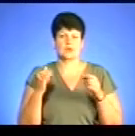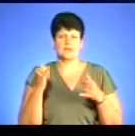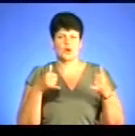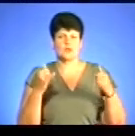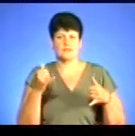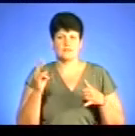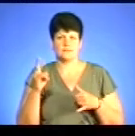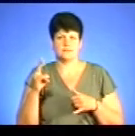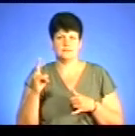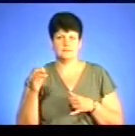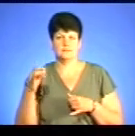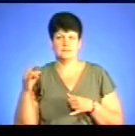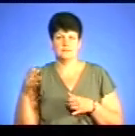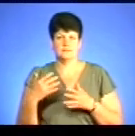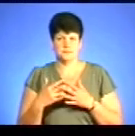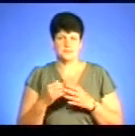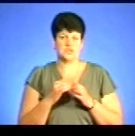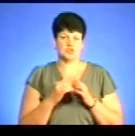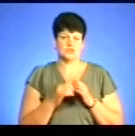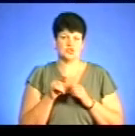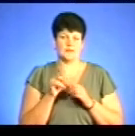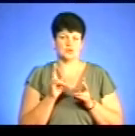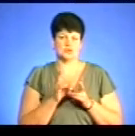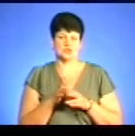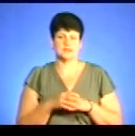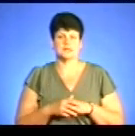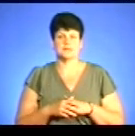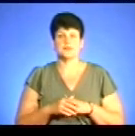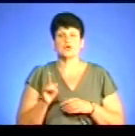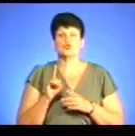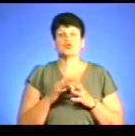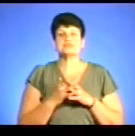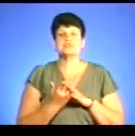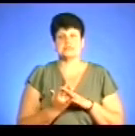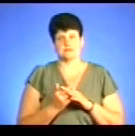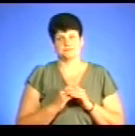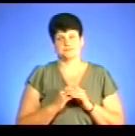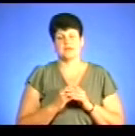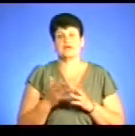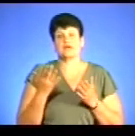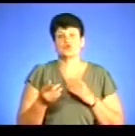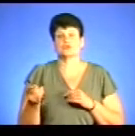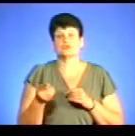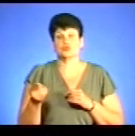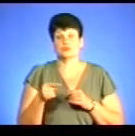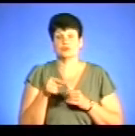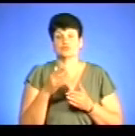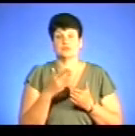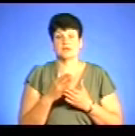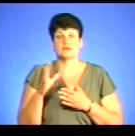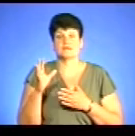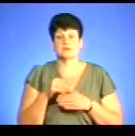от так більше, частіше в них зустрічається. Щодо сіл, так, якщо Тернопіль, тут зосереджені всі